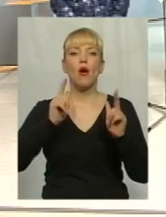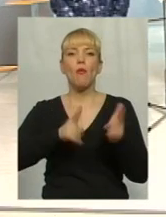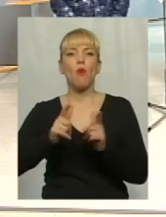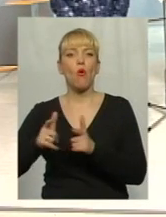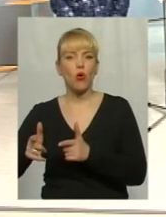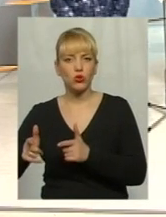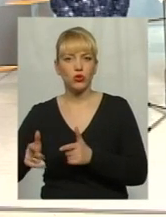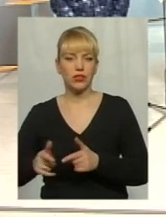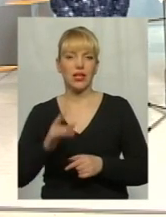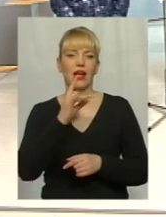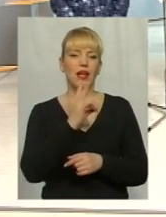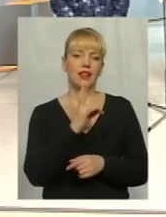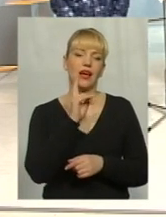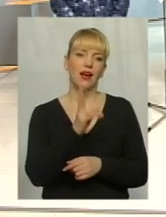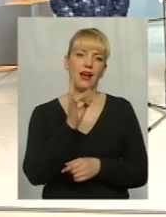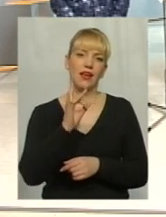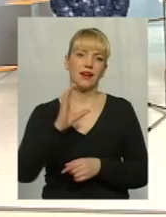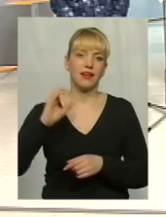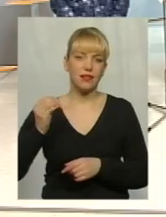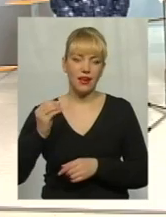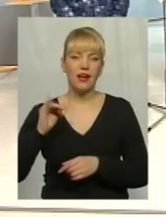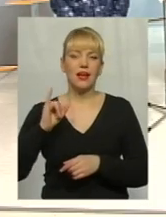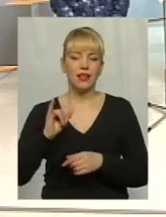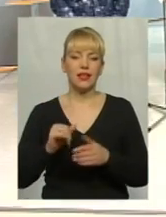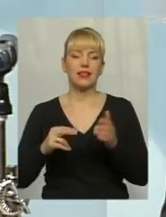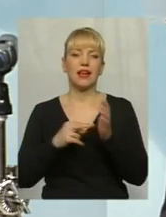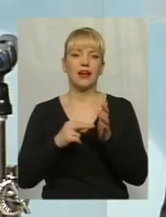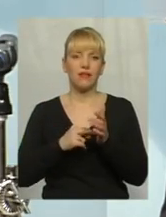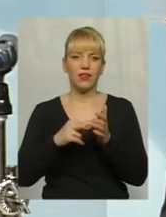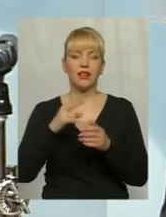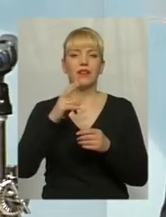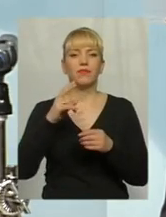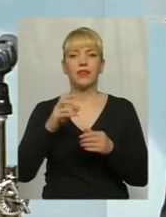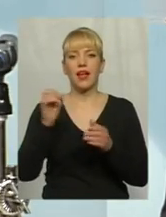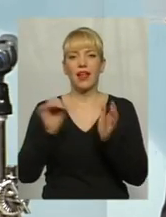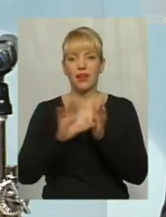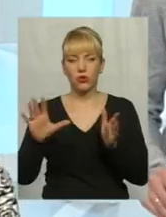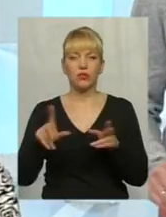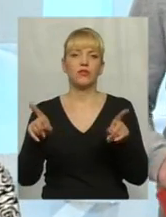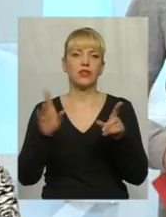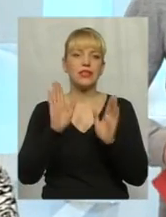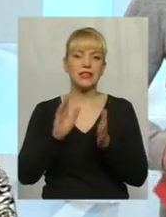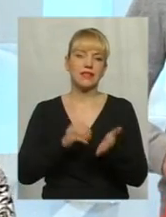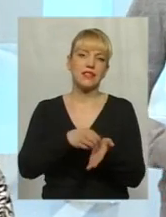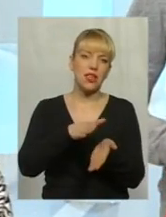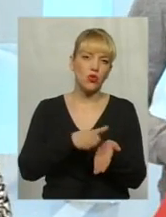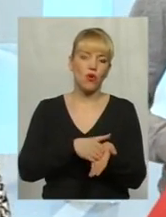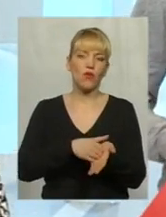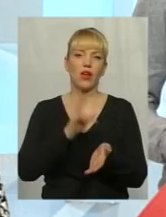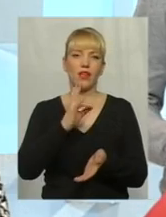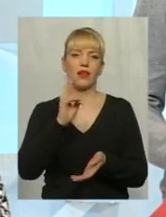НКРЄ, тарифи на гази, електроенергію встановлюються НКРЄ. Тобто, по суті, я так розумію,